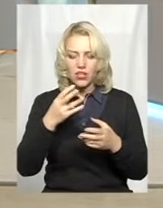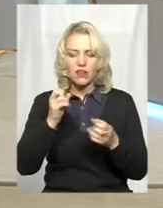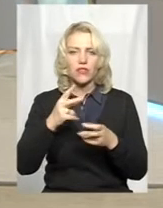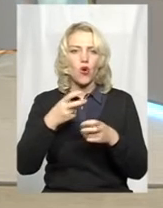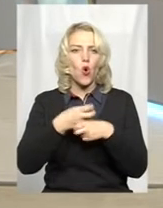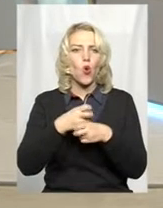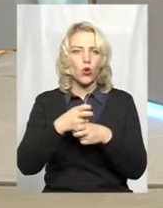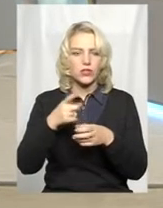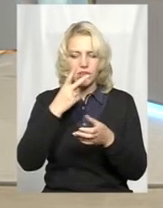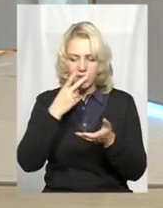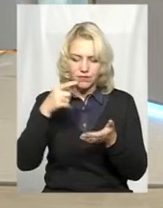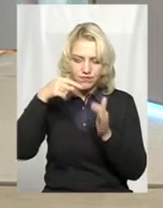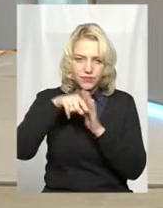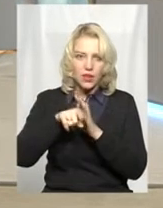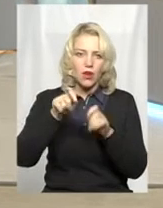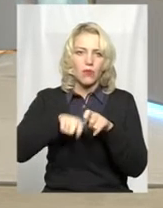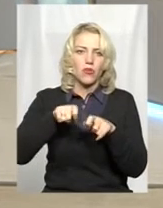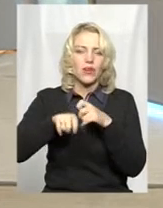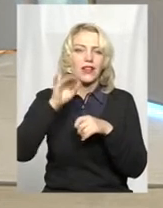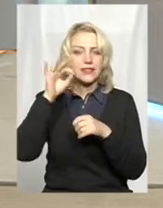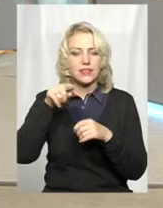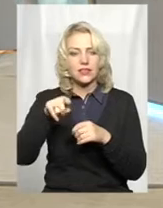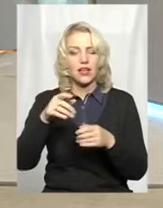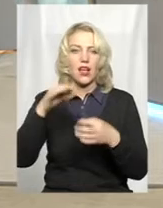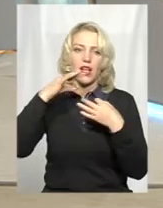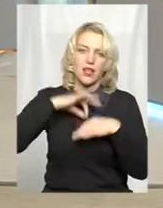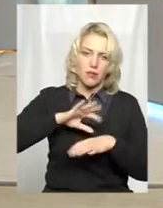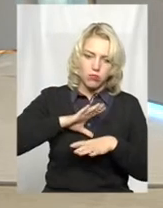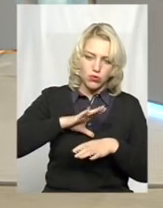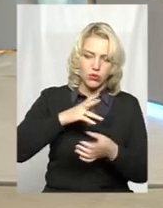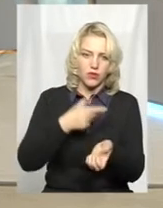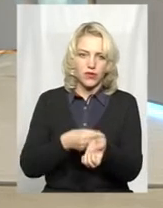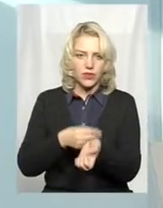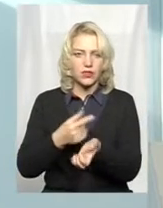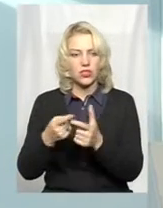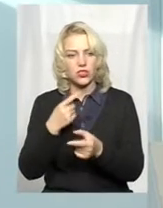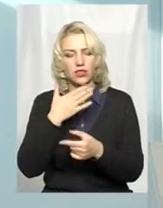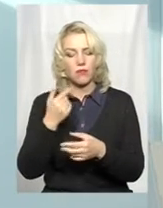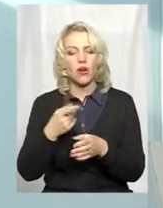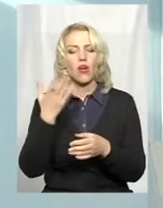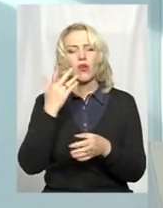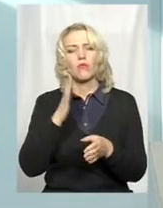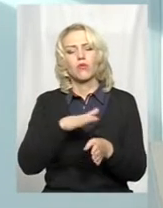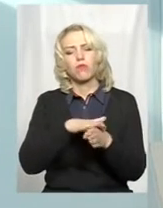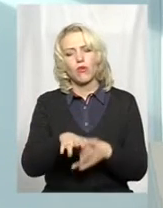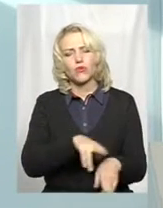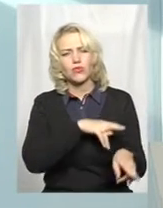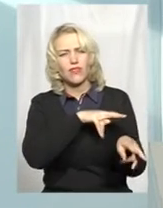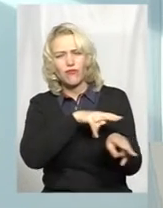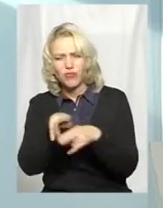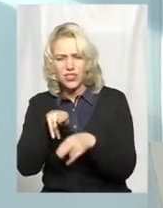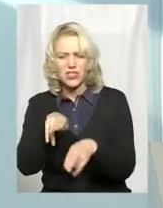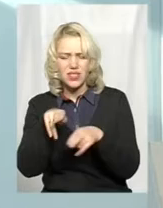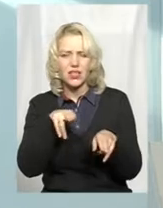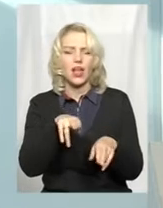дослідники будуть бачити, чи споживала тварина, чи не споживала. Це проведеться в повному обсязі, це відстріл, подадуться матеріали, і вже